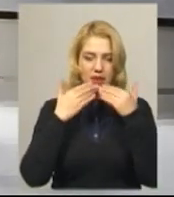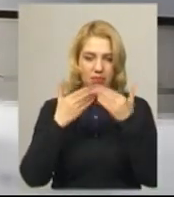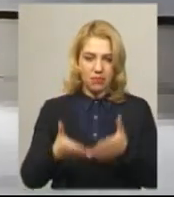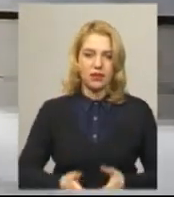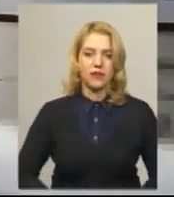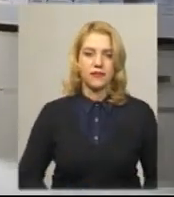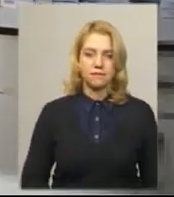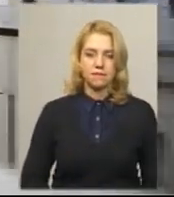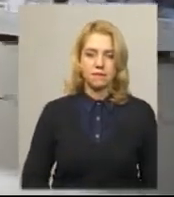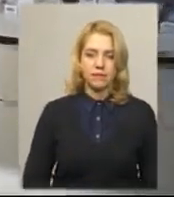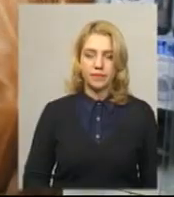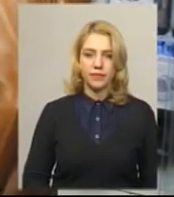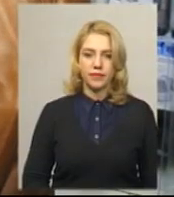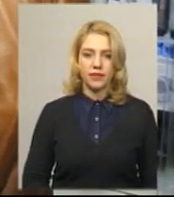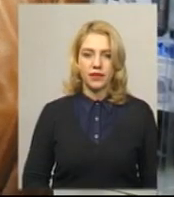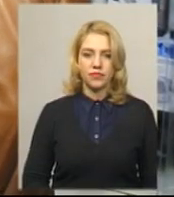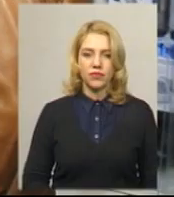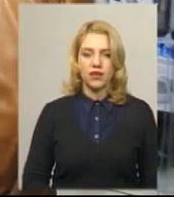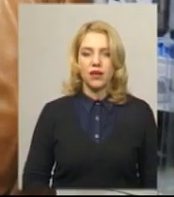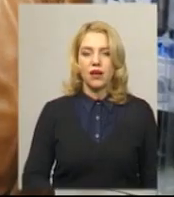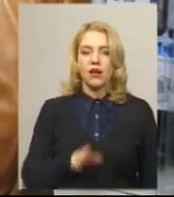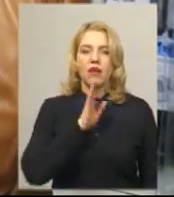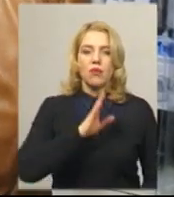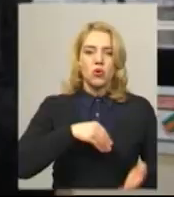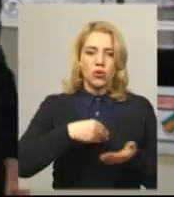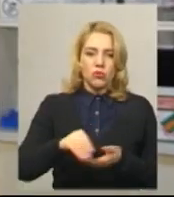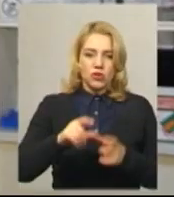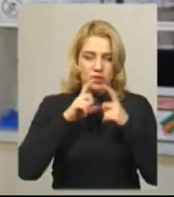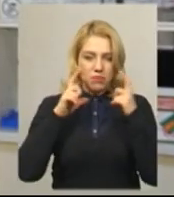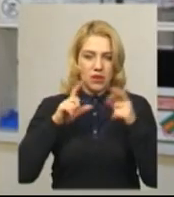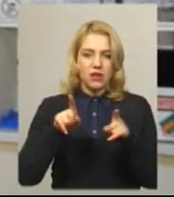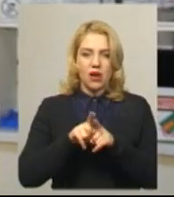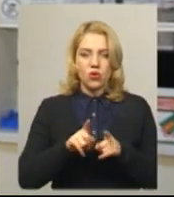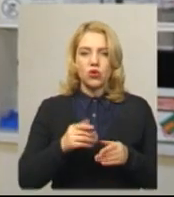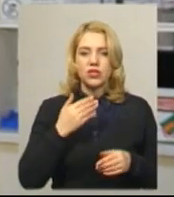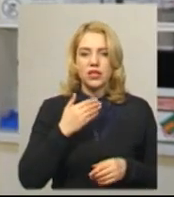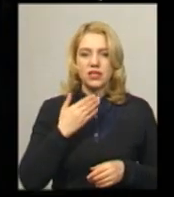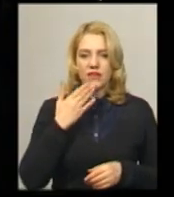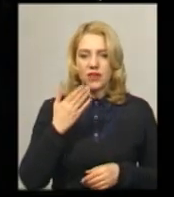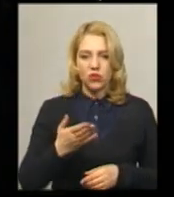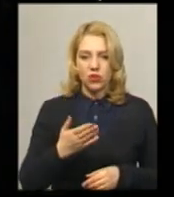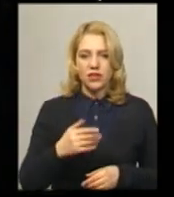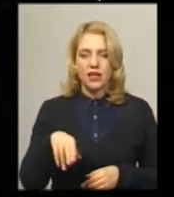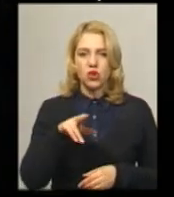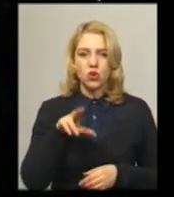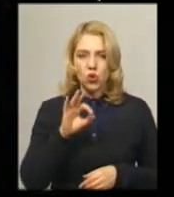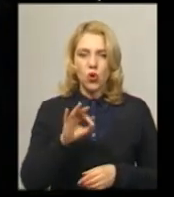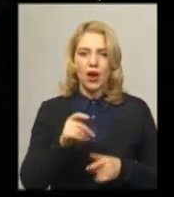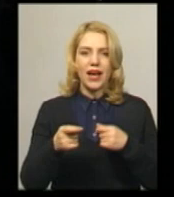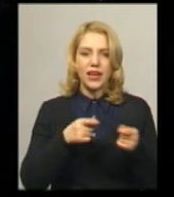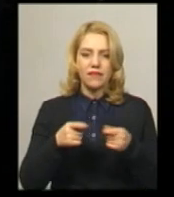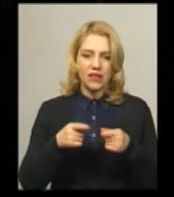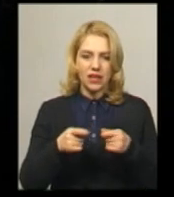оскільки я знаю, в інших комплексах теж. Покупчення масок також звернулося до керівника формації «Фенікс» Віктора Бурлика. Візуально маски